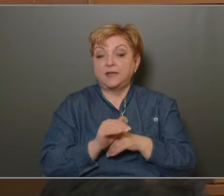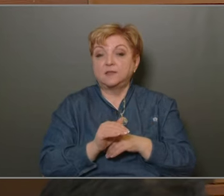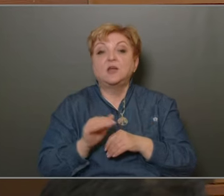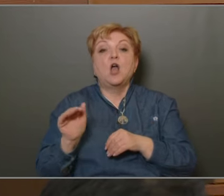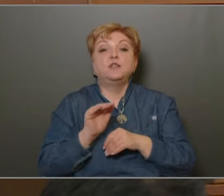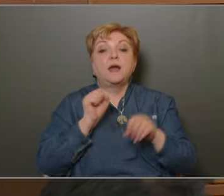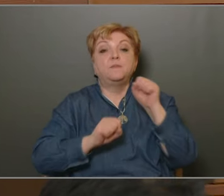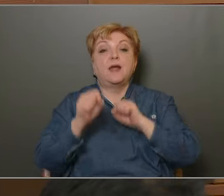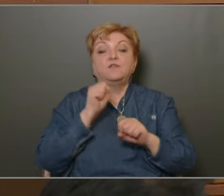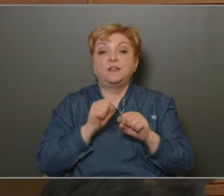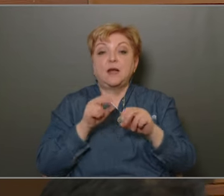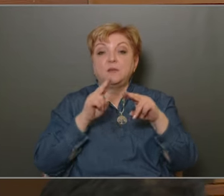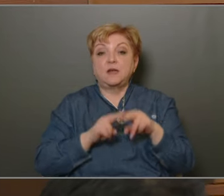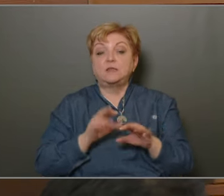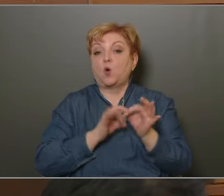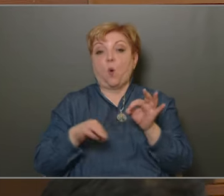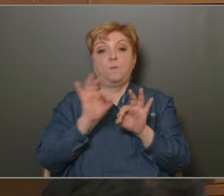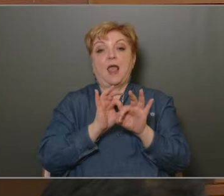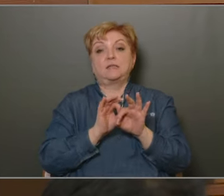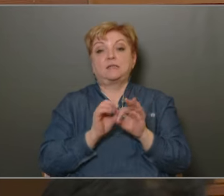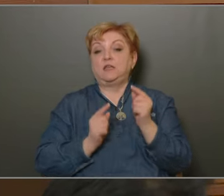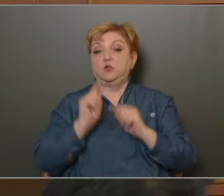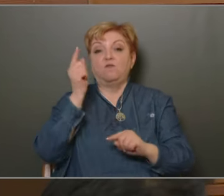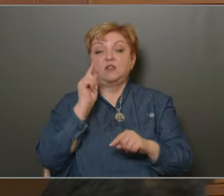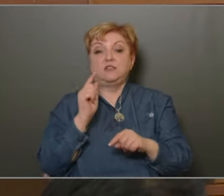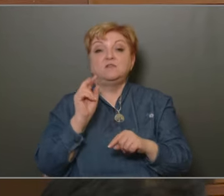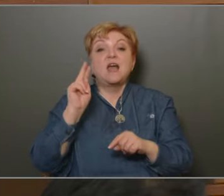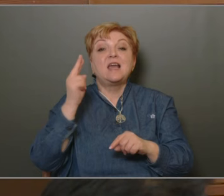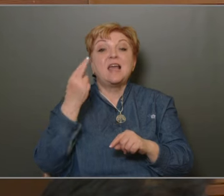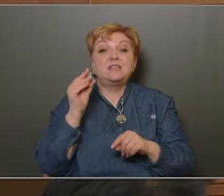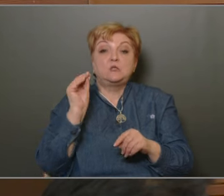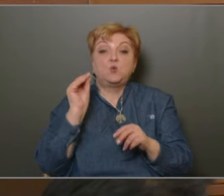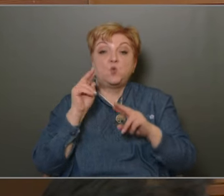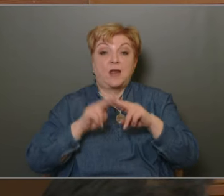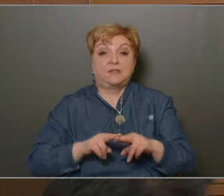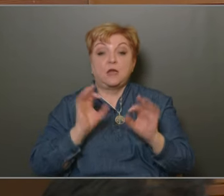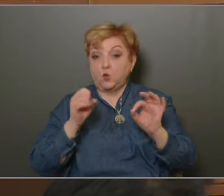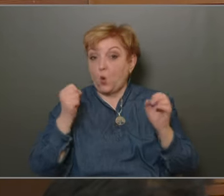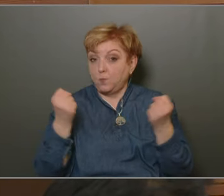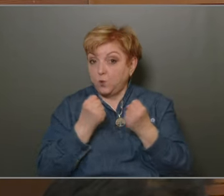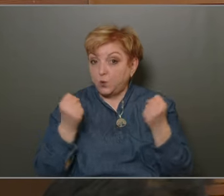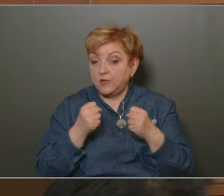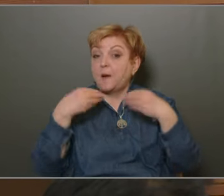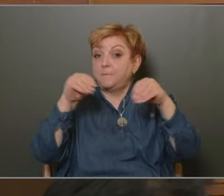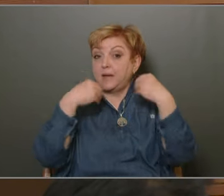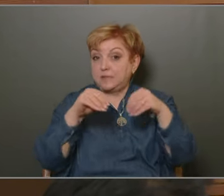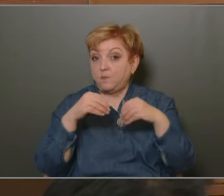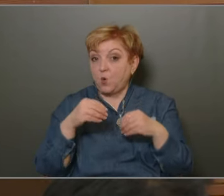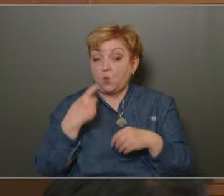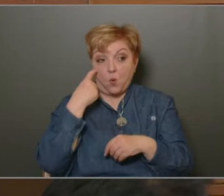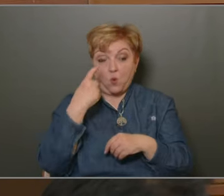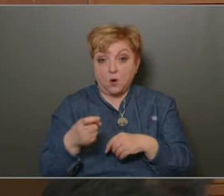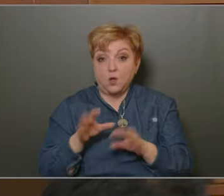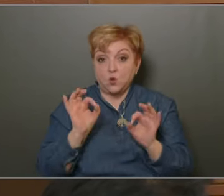Gyermekvédelmi rendszerünk komplex és innovatív, a kulcs pedig, ahogy már elhangzott, a jelzőrendszer, amely ha jól működik, és a beszámolóból kiderült, hogy